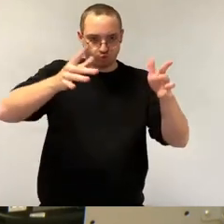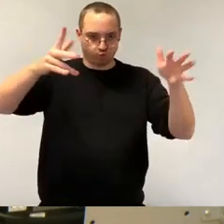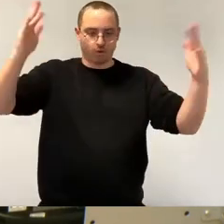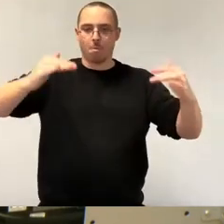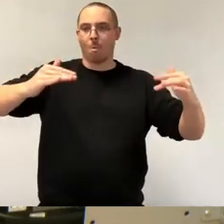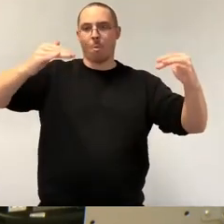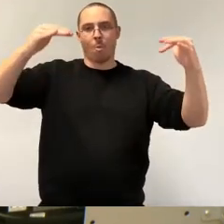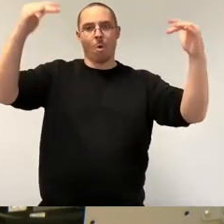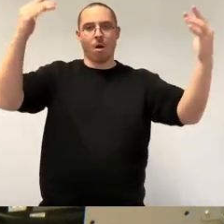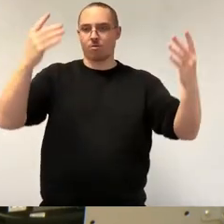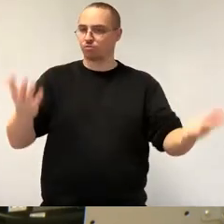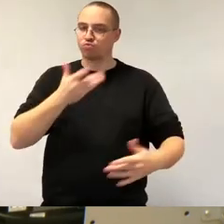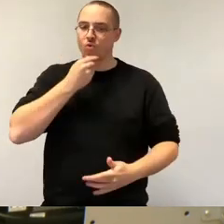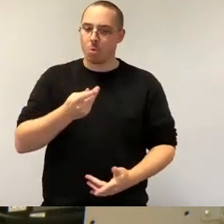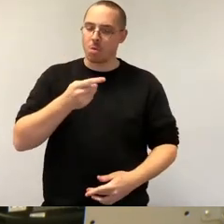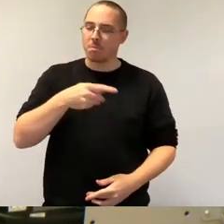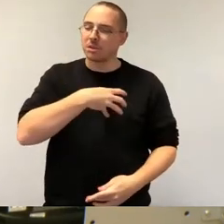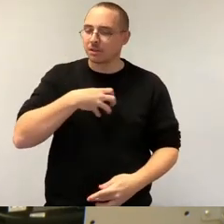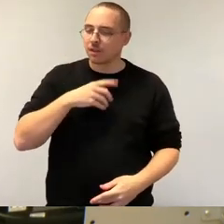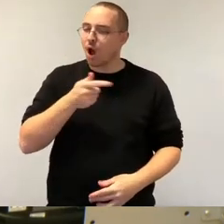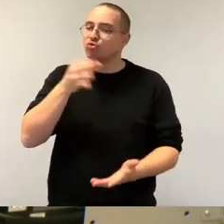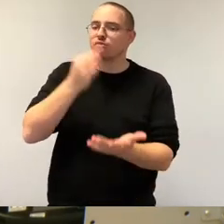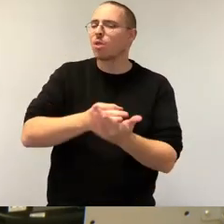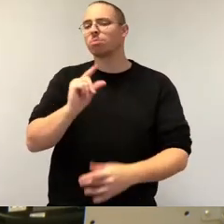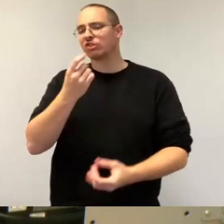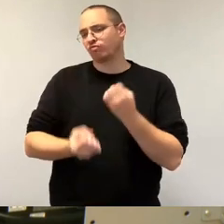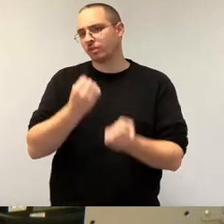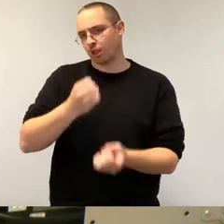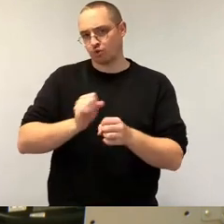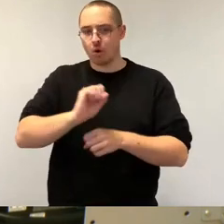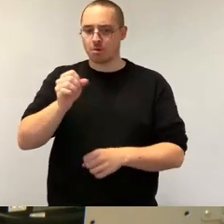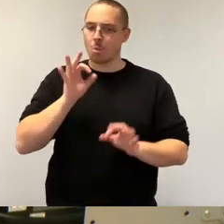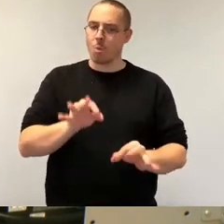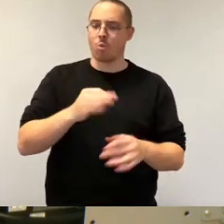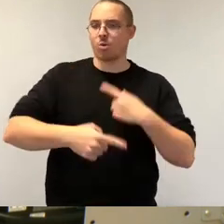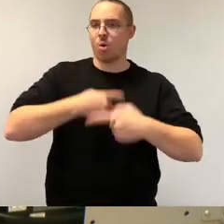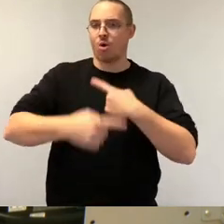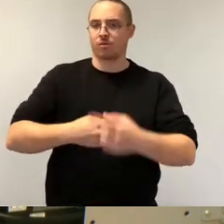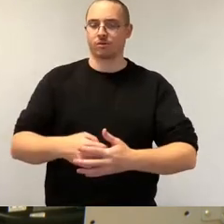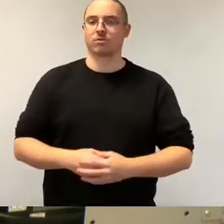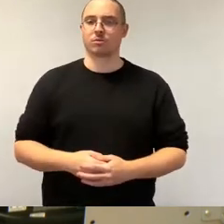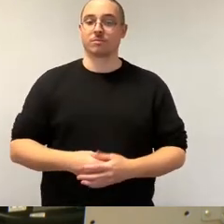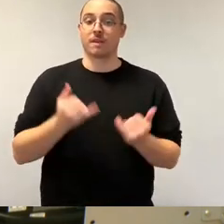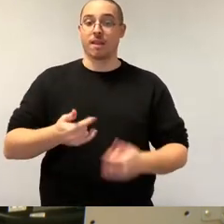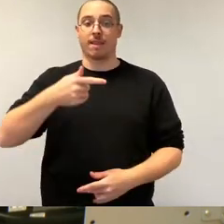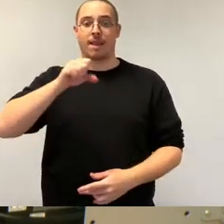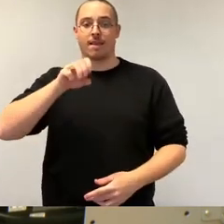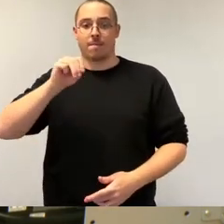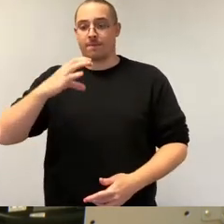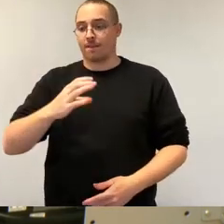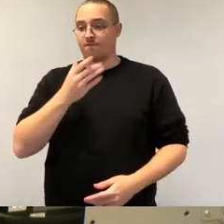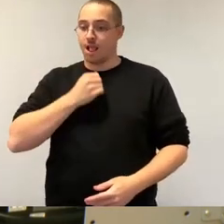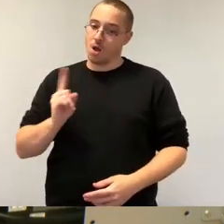Die Ansiedlung des taiwanesischen Chip-Herstellers TSMC in Dresden bietet unerwartete Chancen für die Stadtentwicklung.